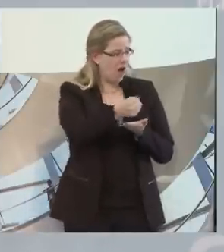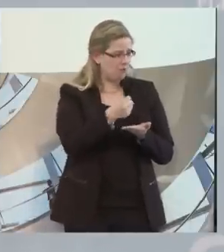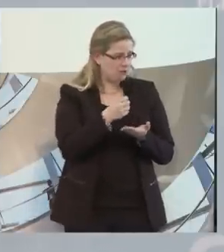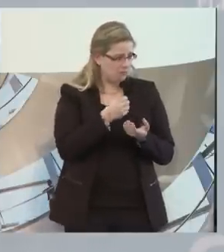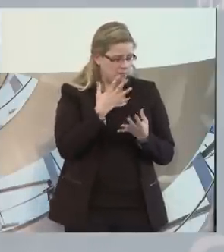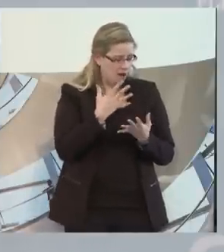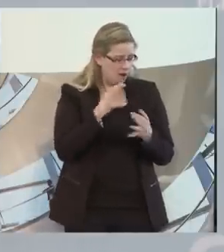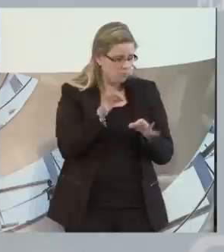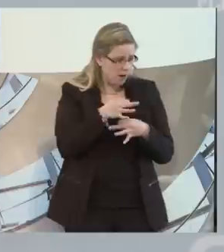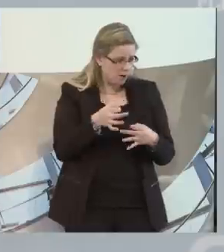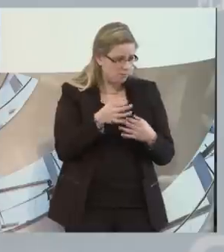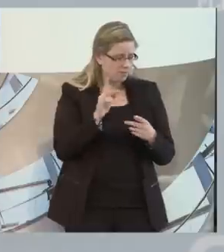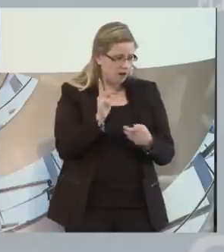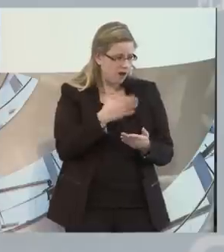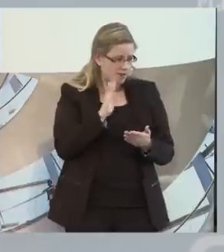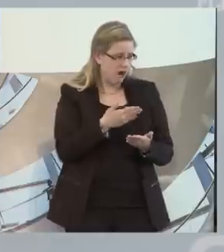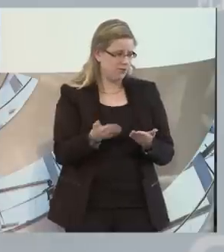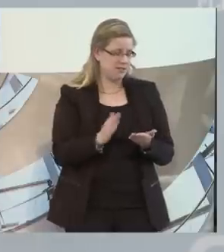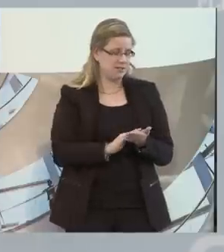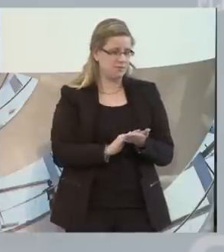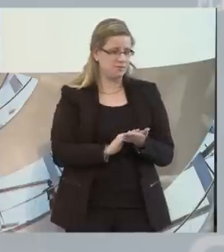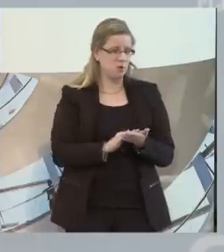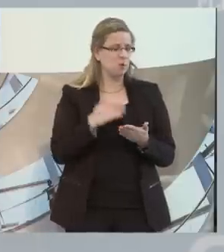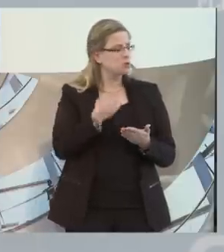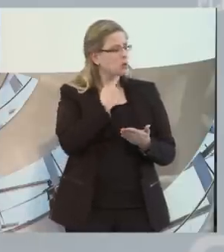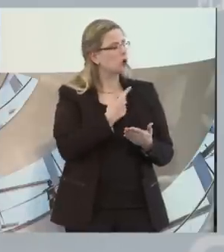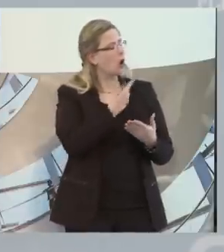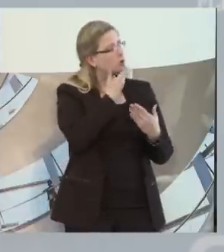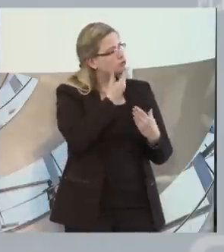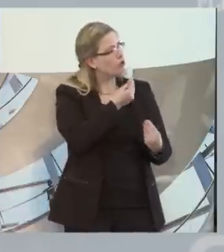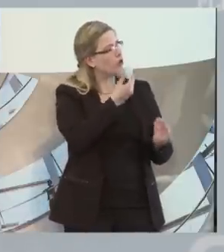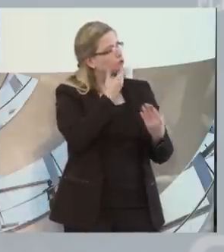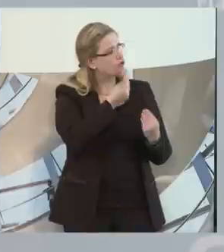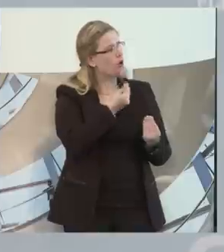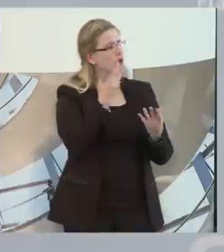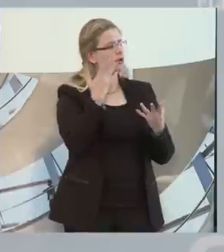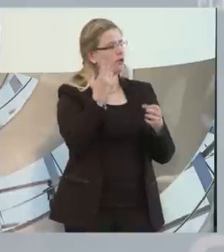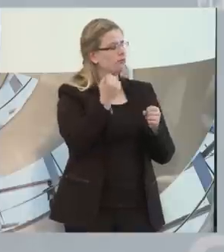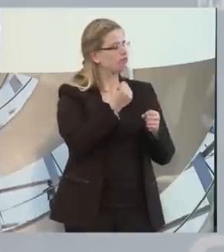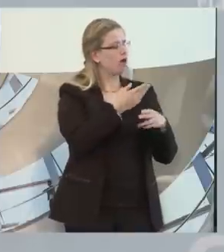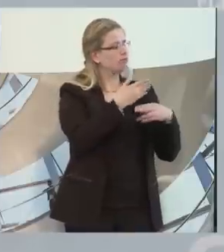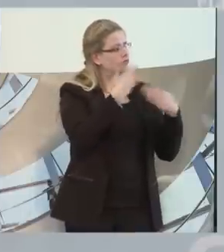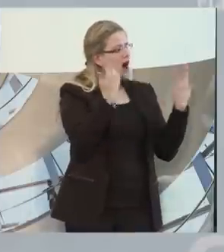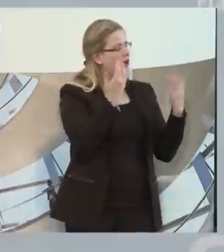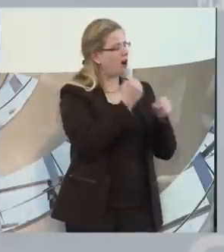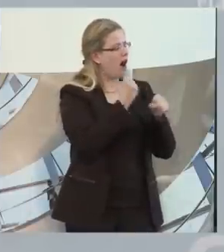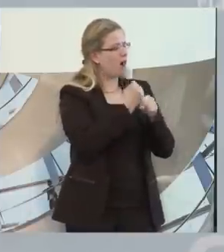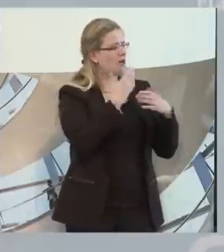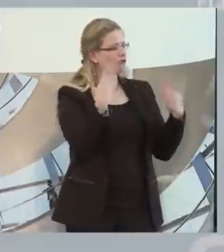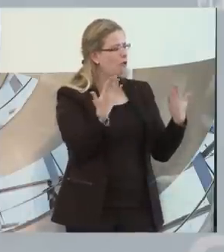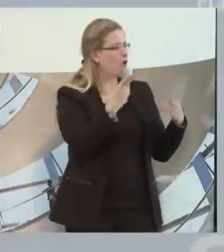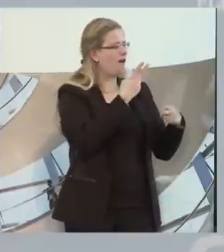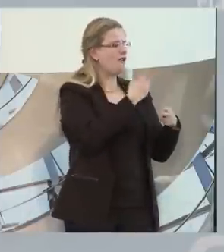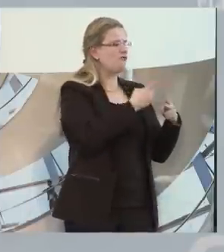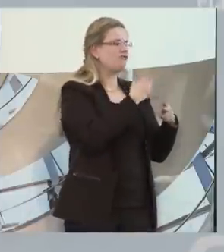Ich meine, die ganze Entwicklung, betreutes Wohnen, das hört sich ja alle so schön an. Die Leute arbeiten über Tag in der Werkstatt und sind im betreuten Wohnen